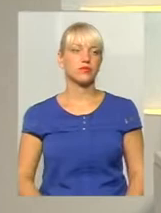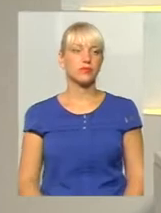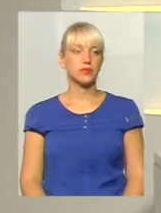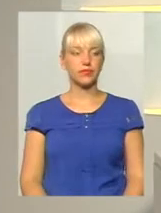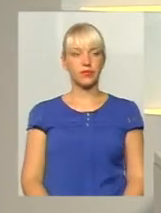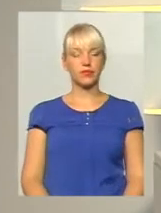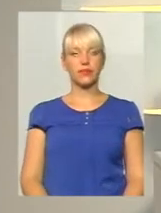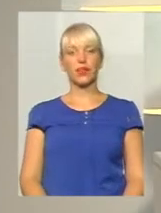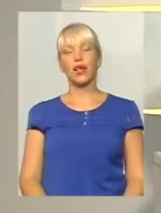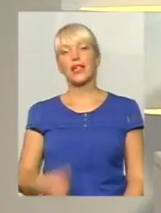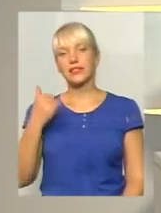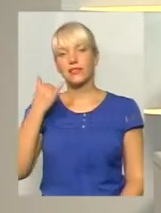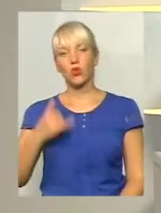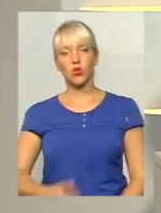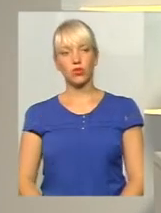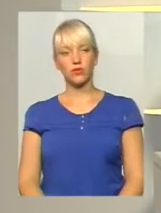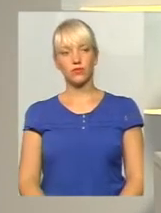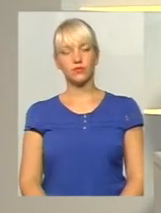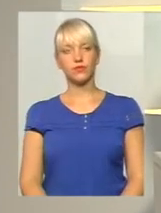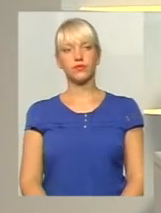дзвіночок. Будь ласка, доброго вечора.